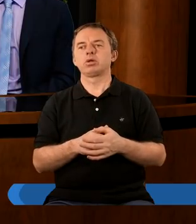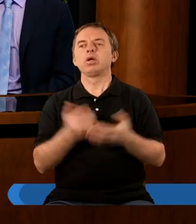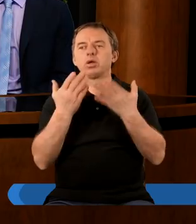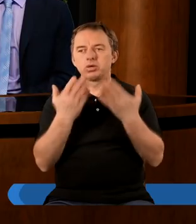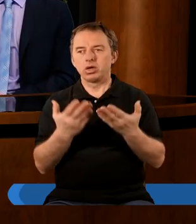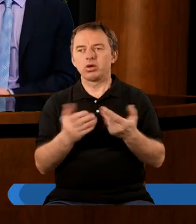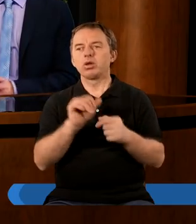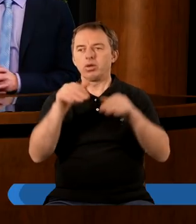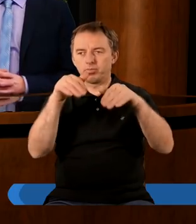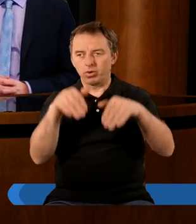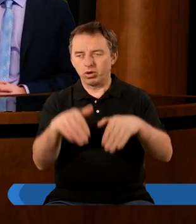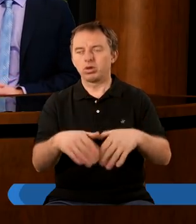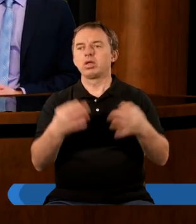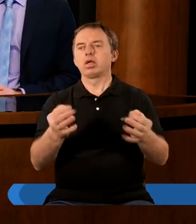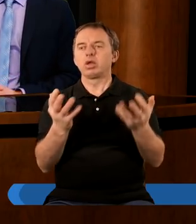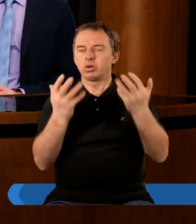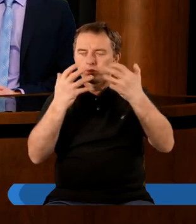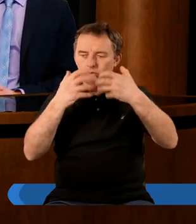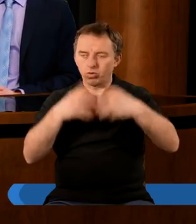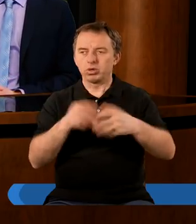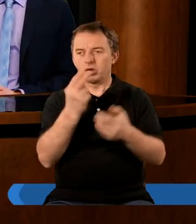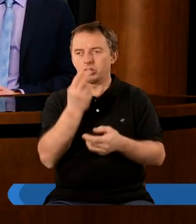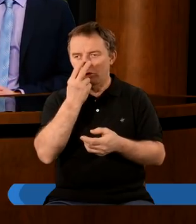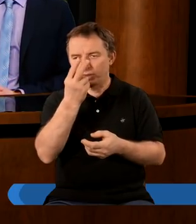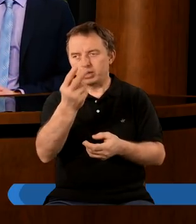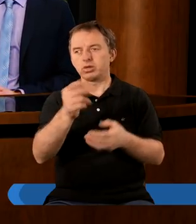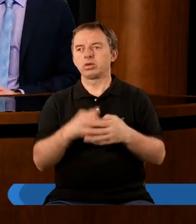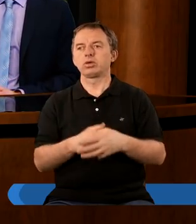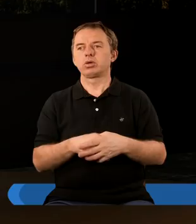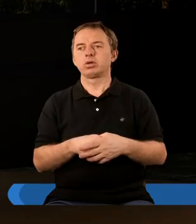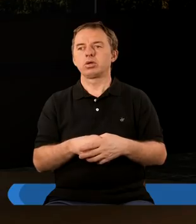Dziękuję Ci za to, że mogliśmy teraz się skupić i to zobaczyć.